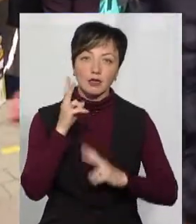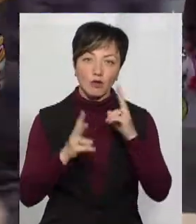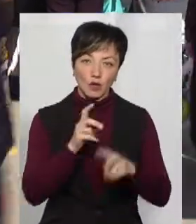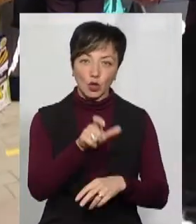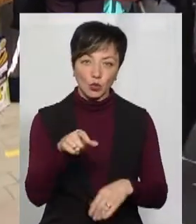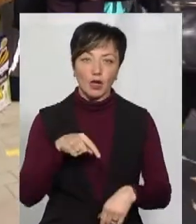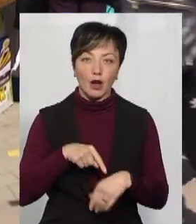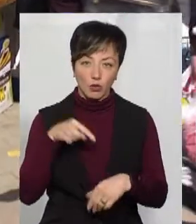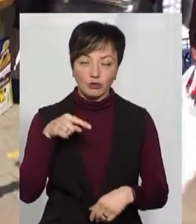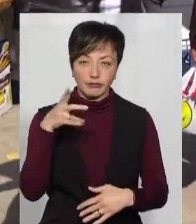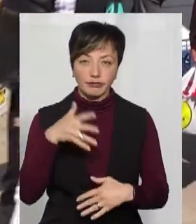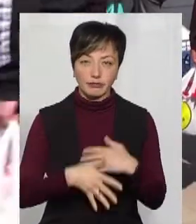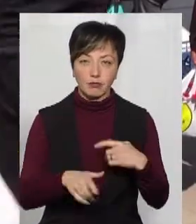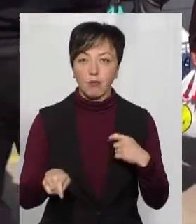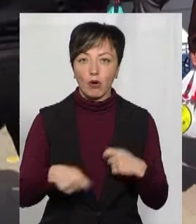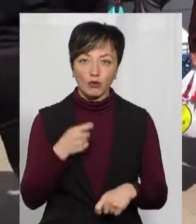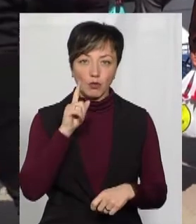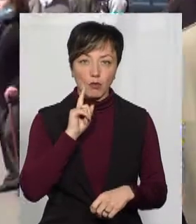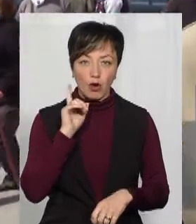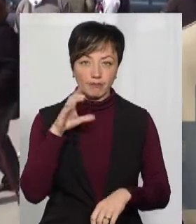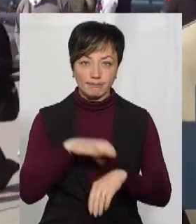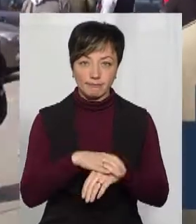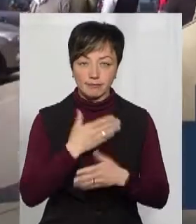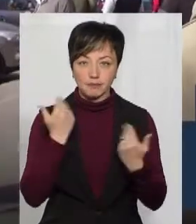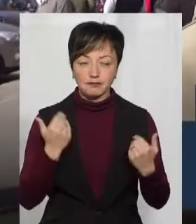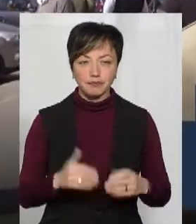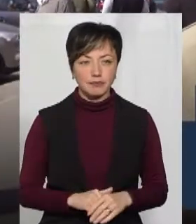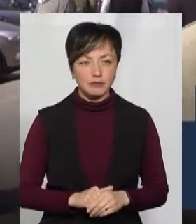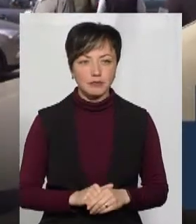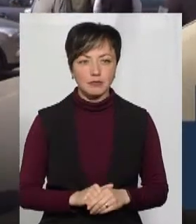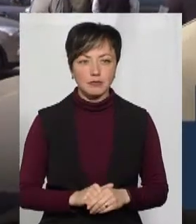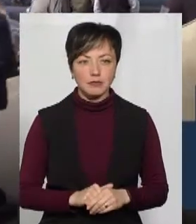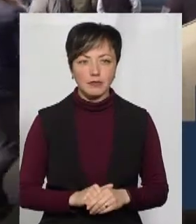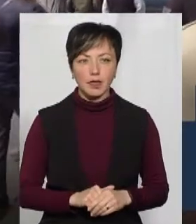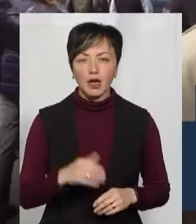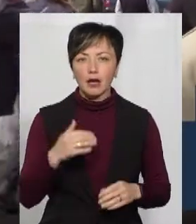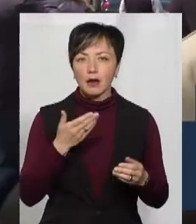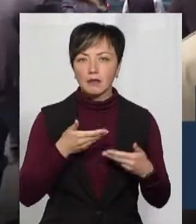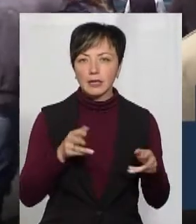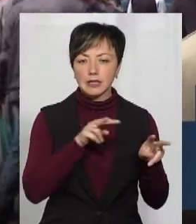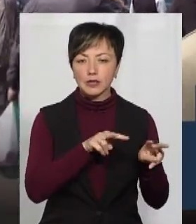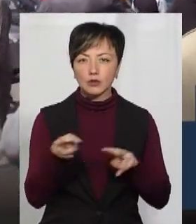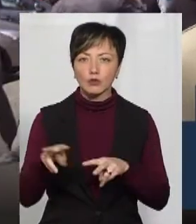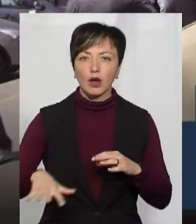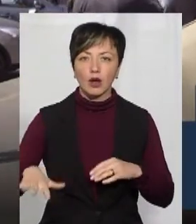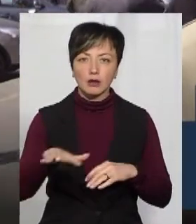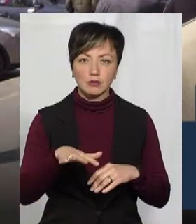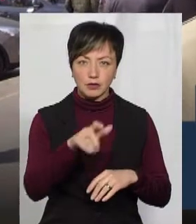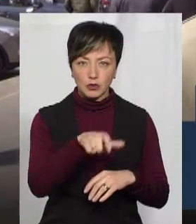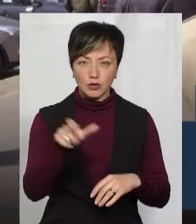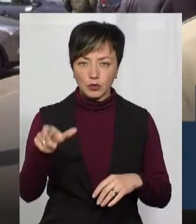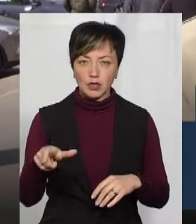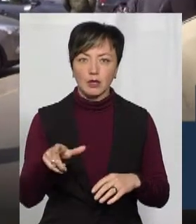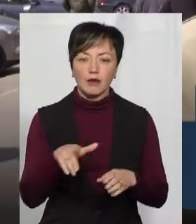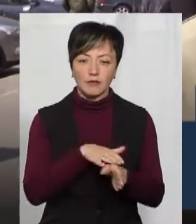реагують з розумінням. Порушень поки не фіксували. Ми слідкуємо так само за тим, щоб люди, які знаходяться на території загального користування,